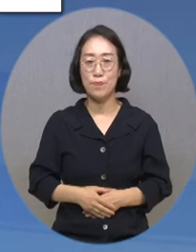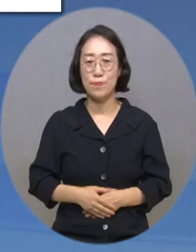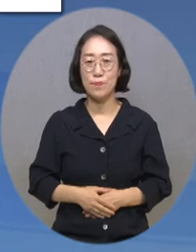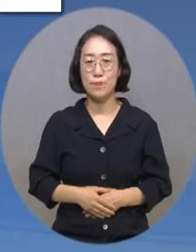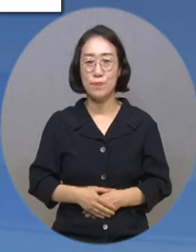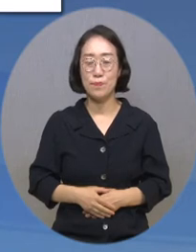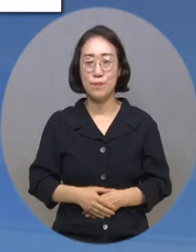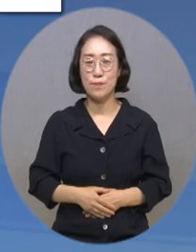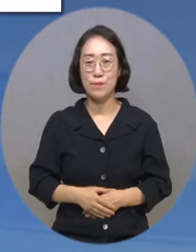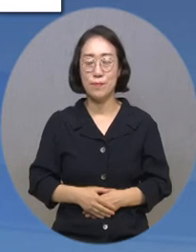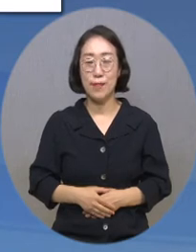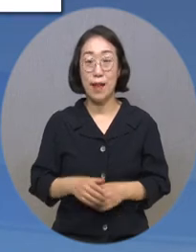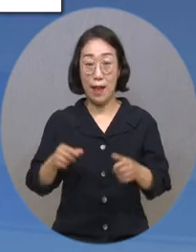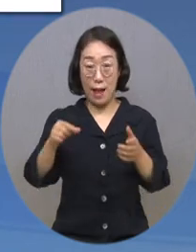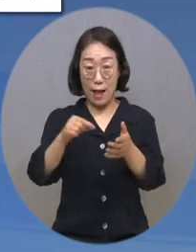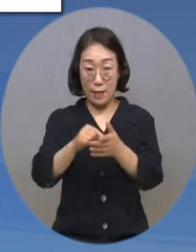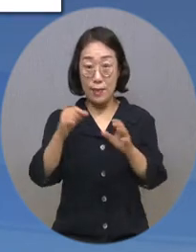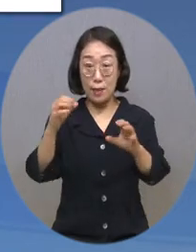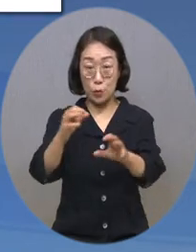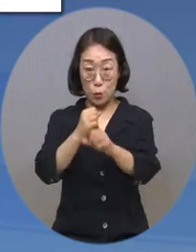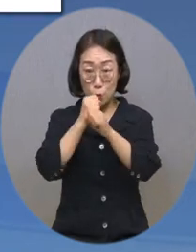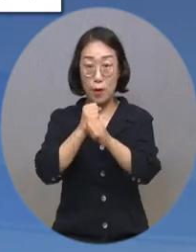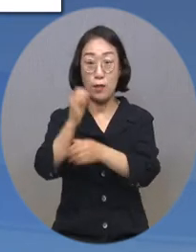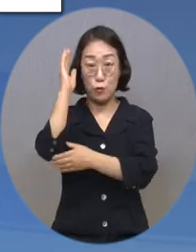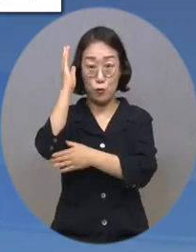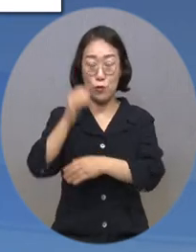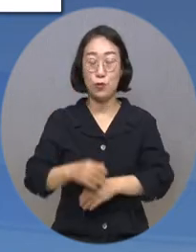이어서 간추린 뉴스 전해드립니다.